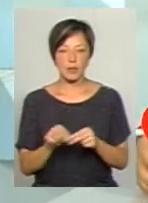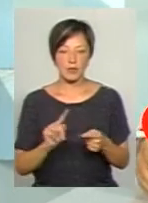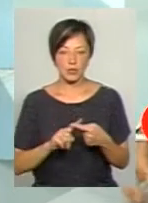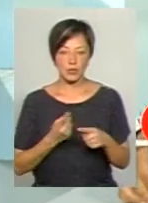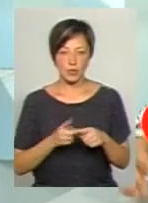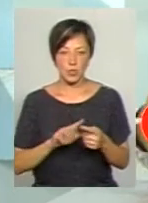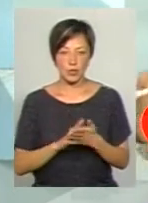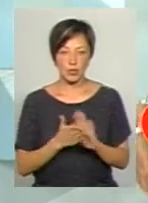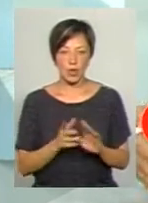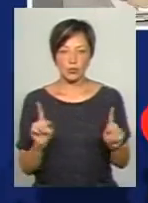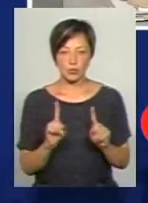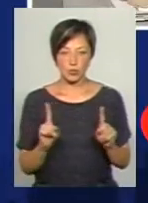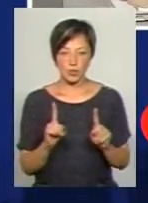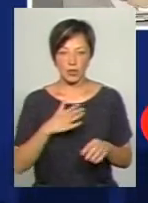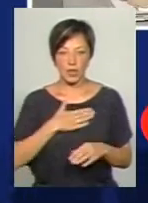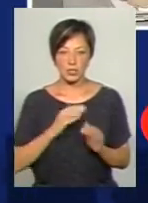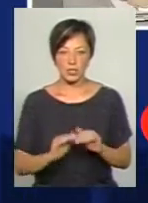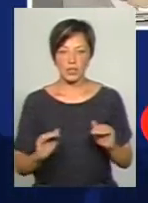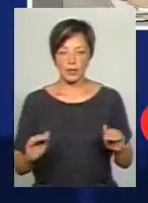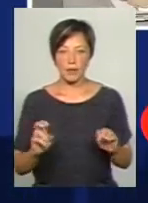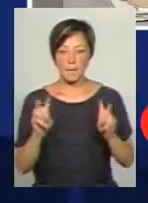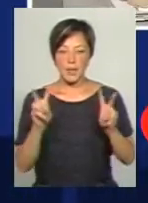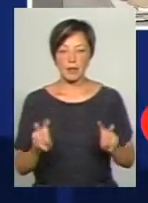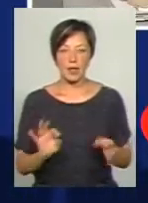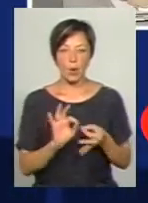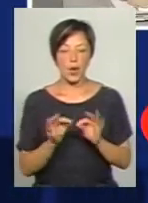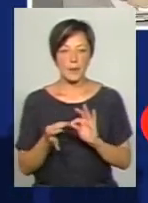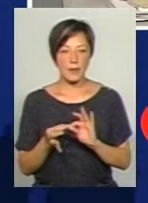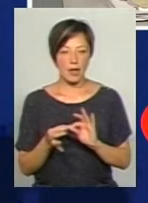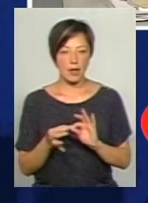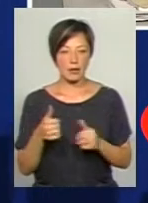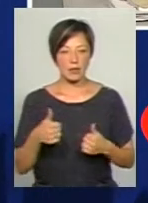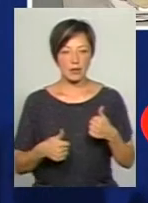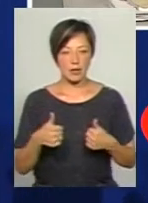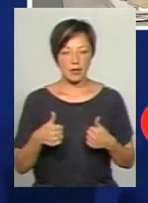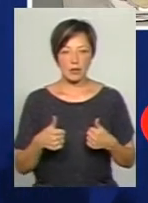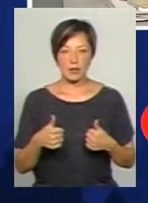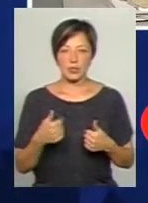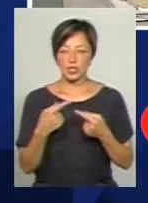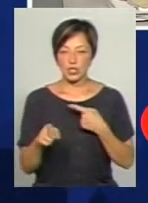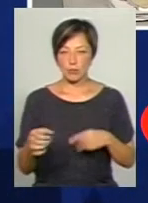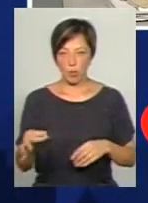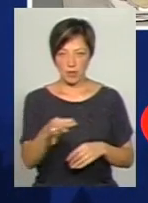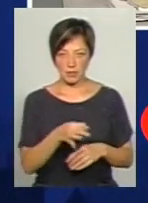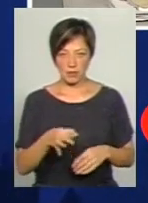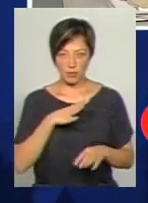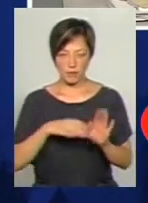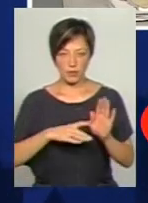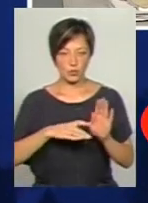ситуацію, щоб наші діти на предметних олімпіадах конкурували з іншими областями?